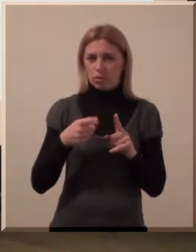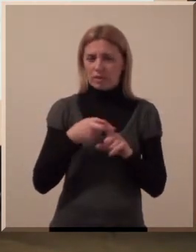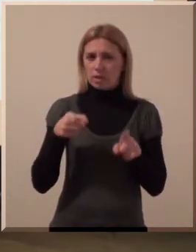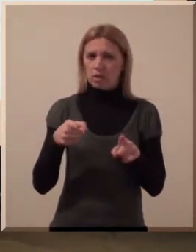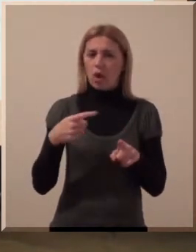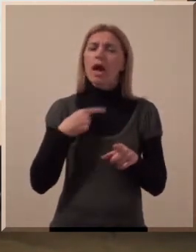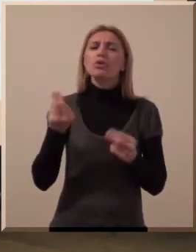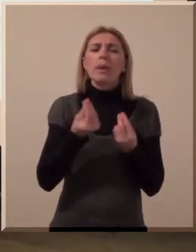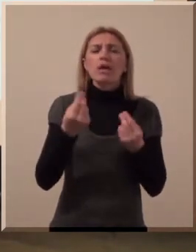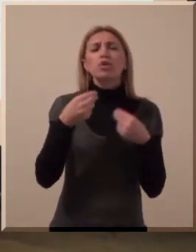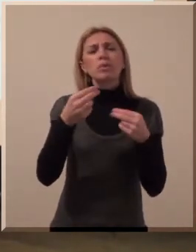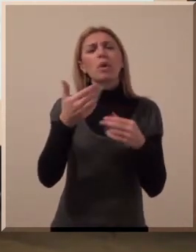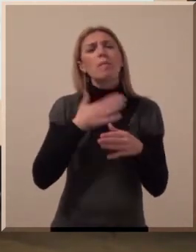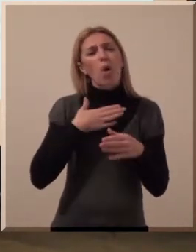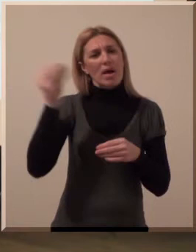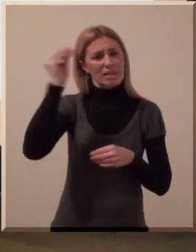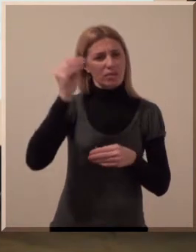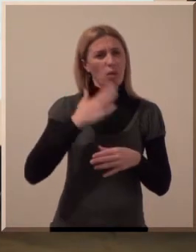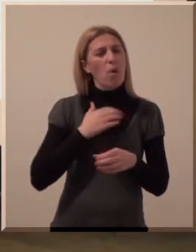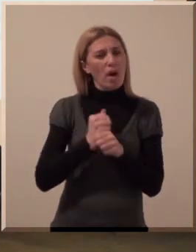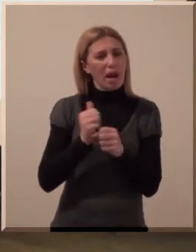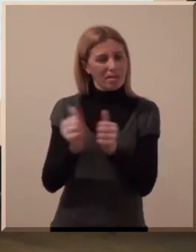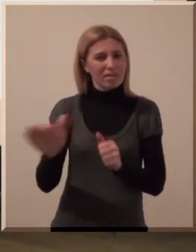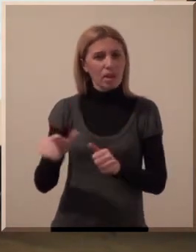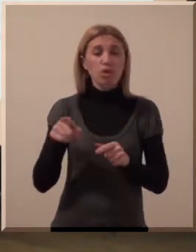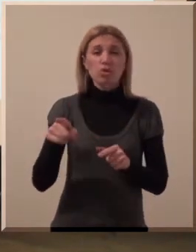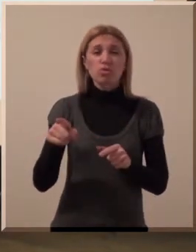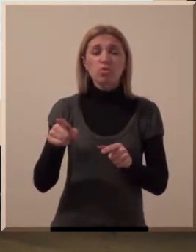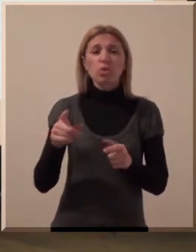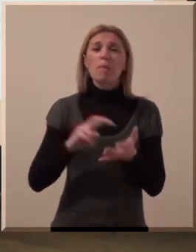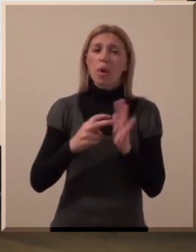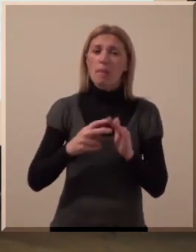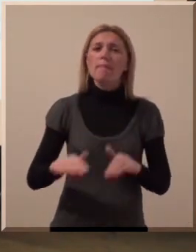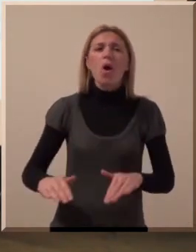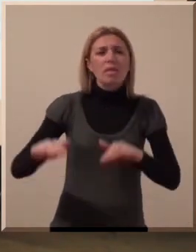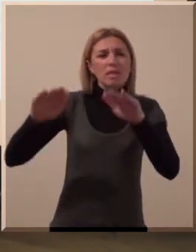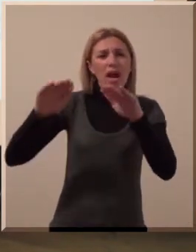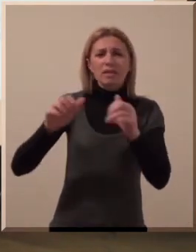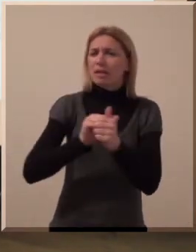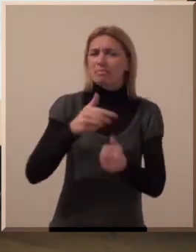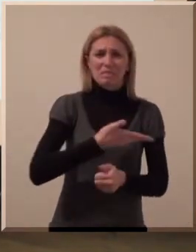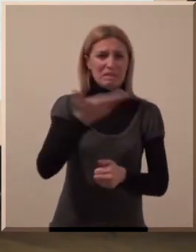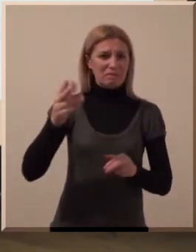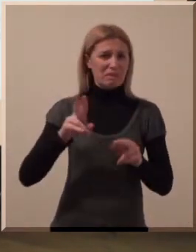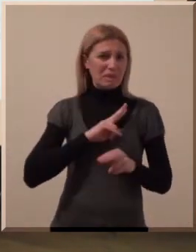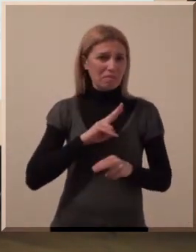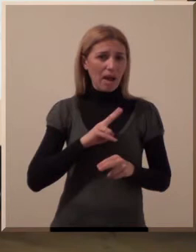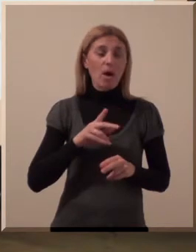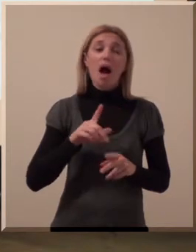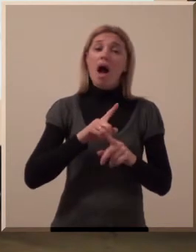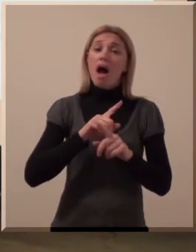tome. Ja ću izdvojiti nešto što sam videla u radu sa njima kroz moje iskustva. To su obično krize od rastanja koje